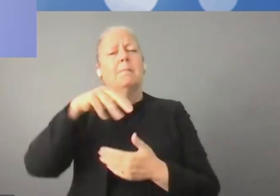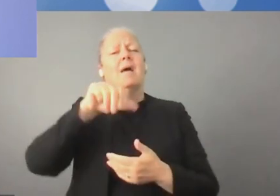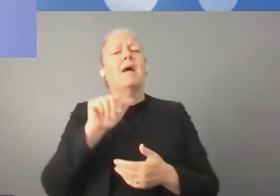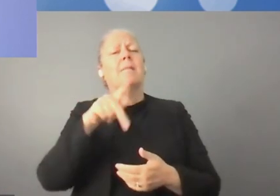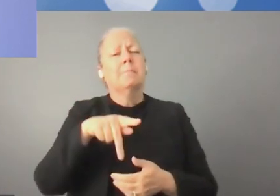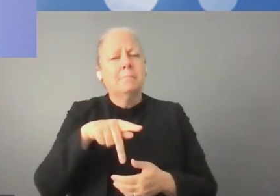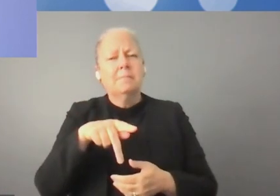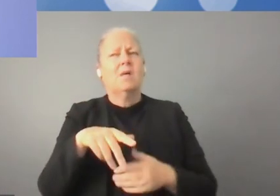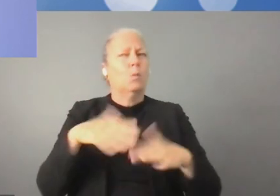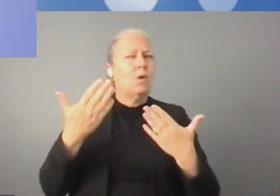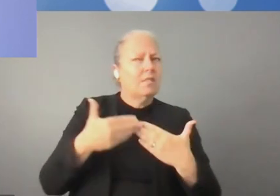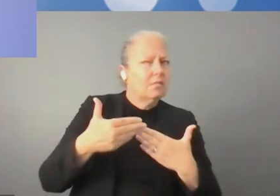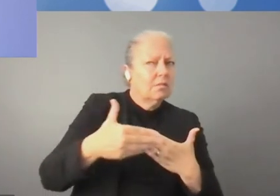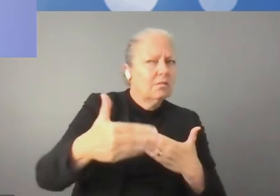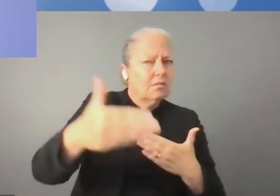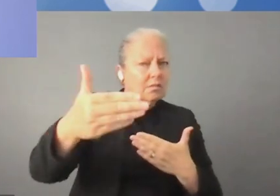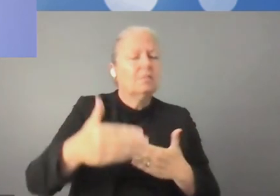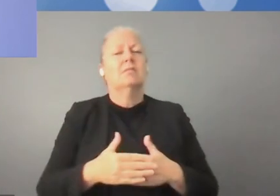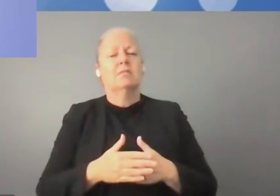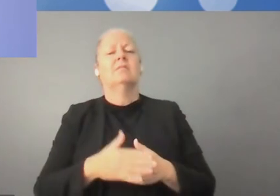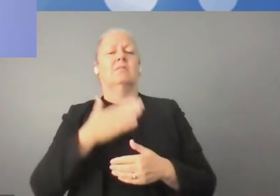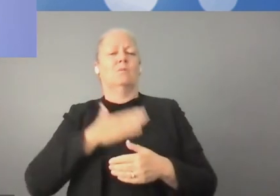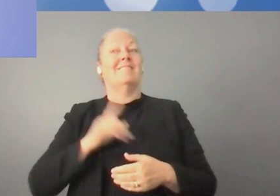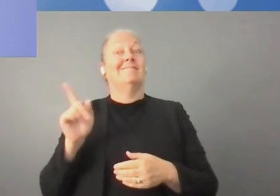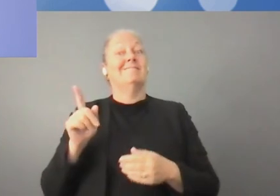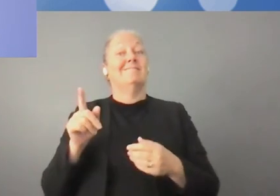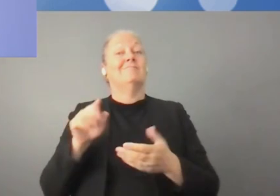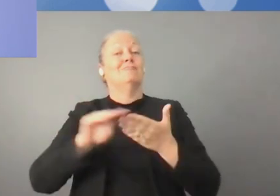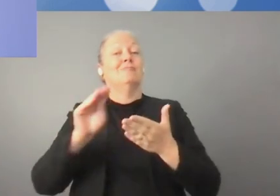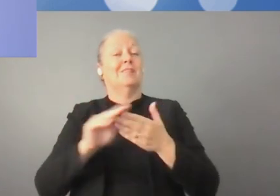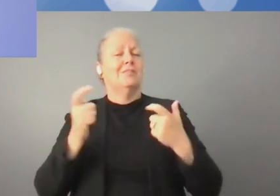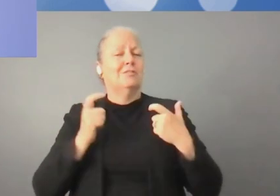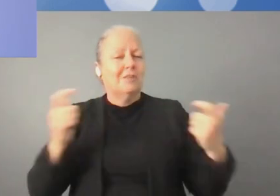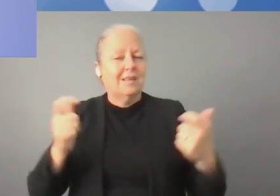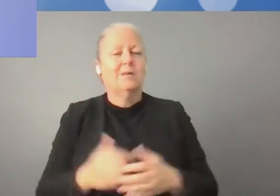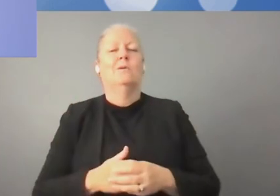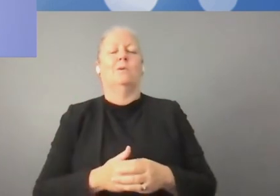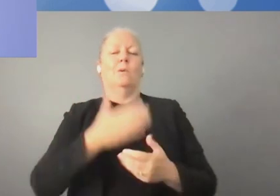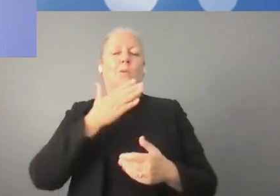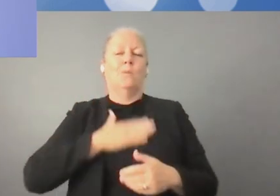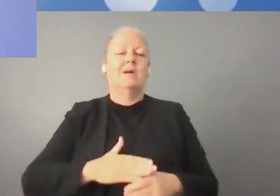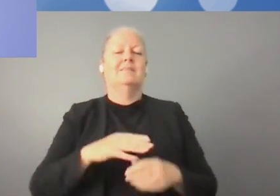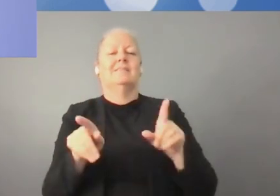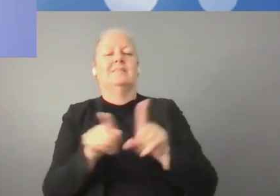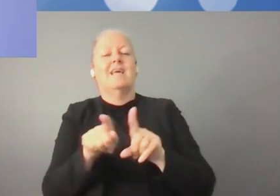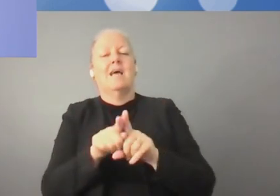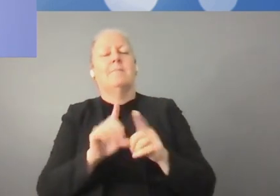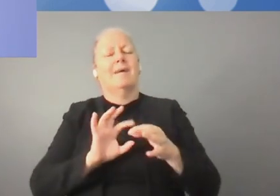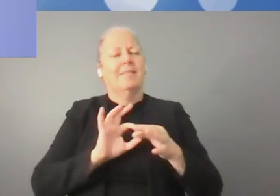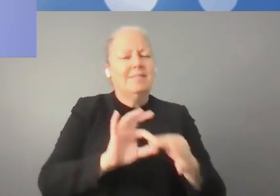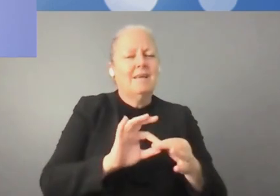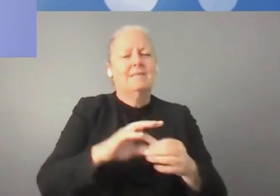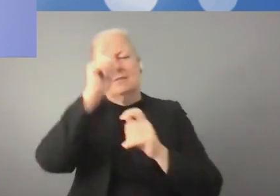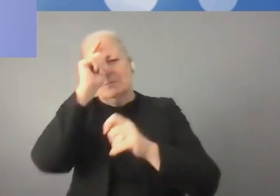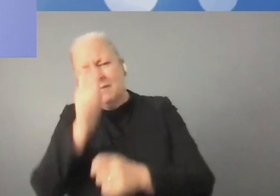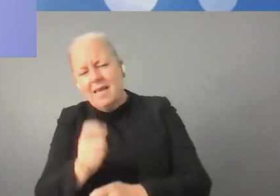s'est engagée à faire de la coopération numérique en publiant le plan de coopération